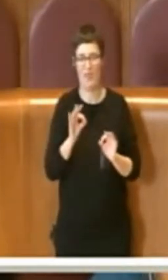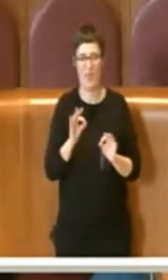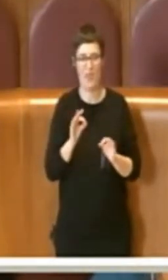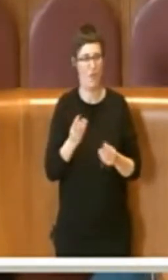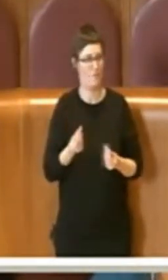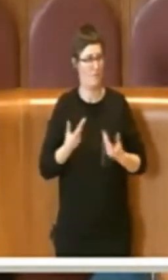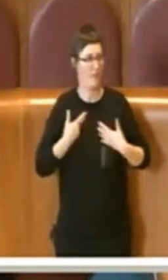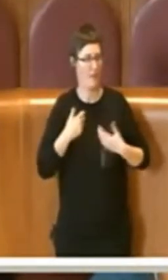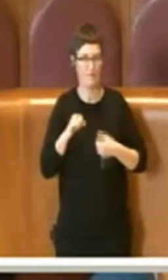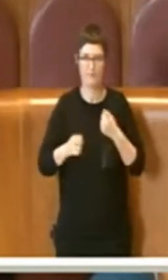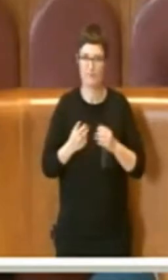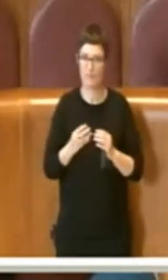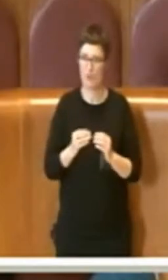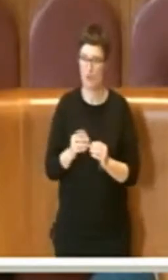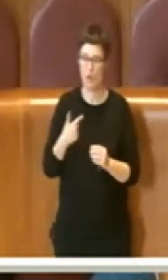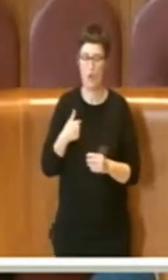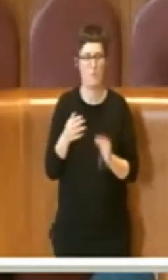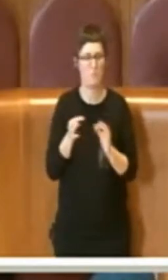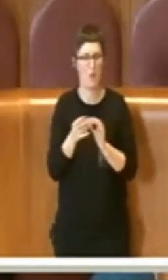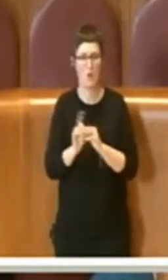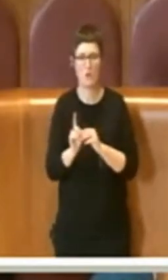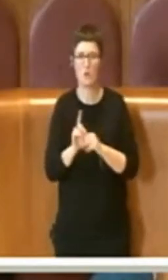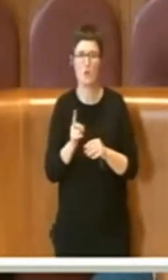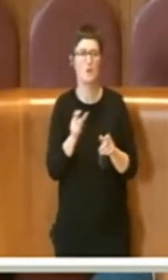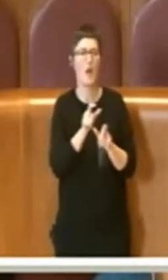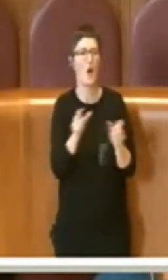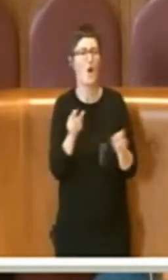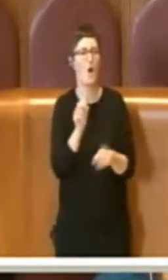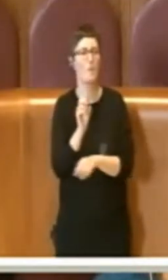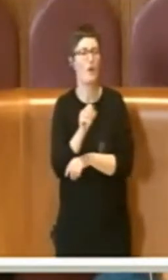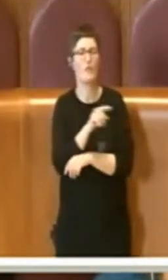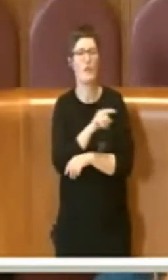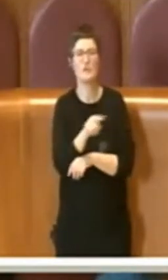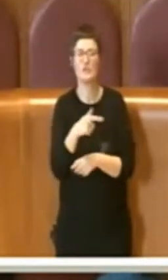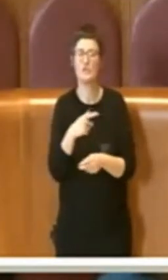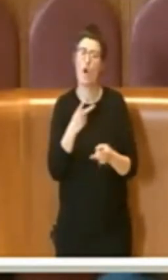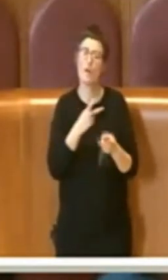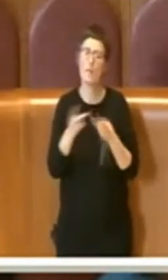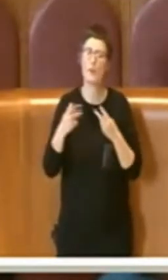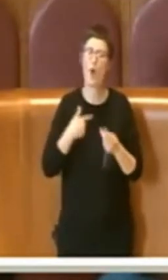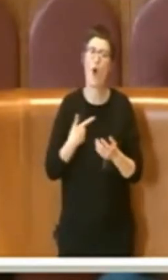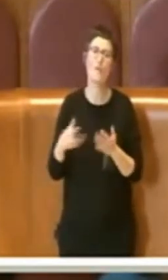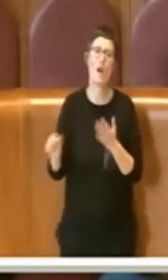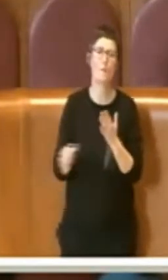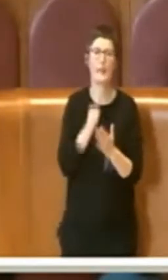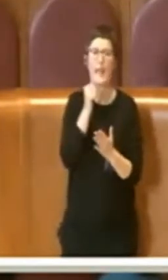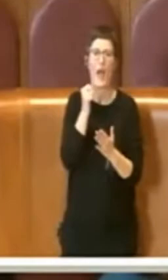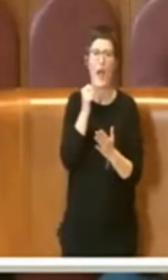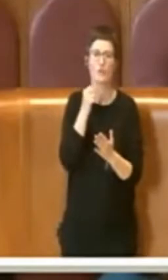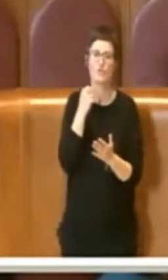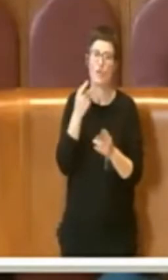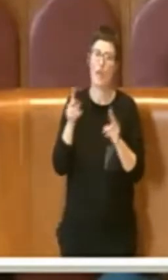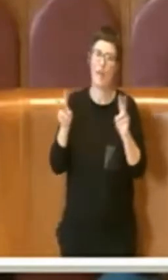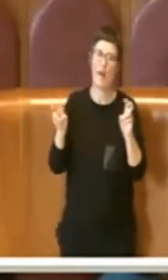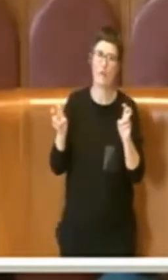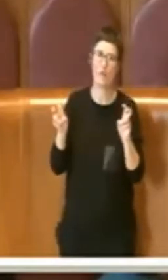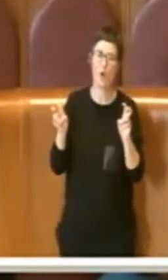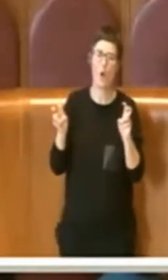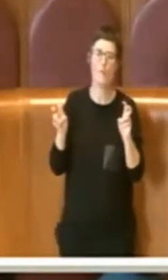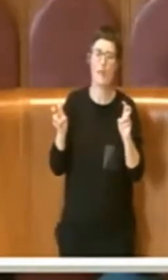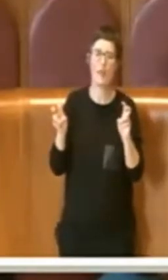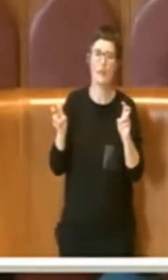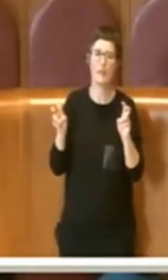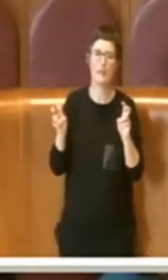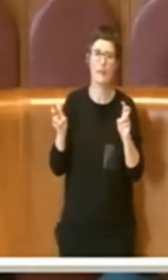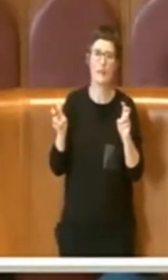i professori cancellano certi argomenti dal